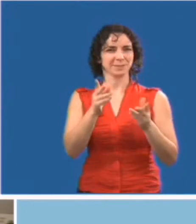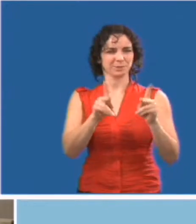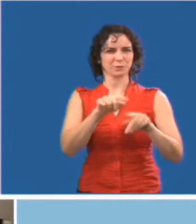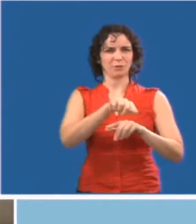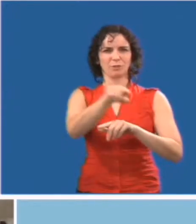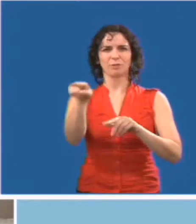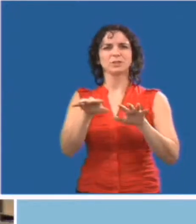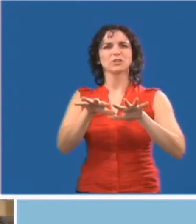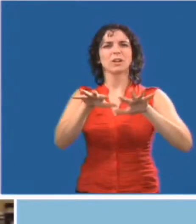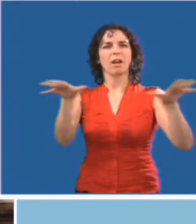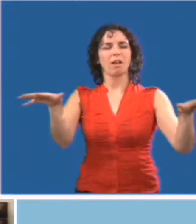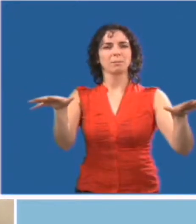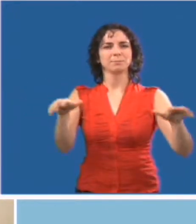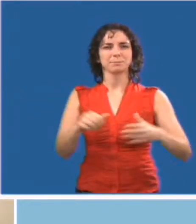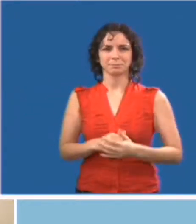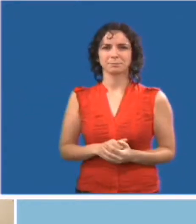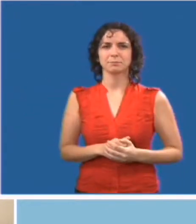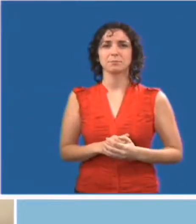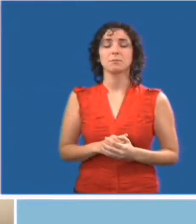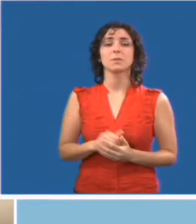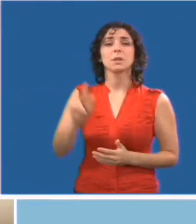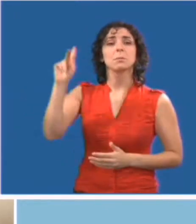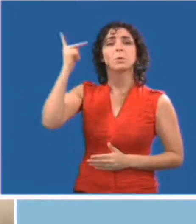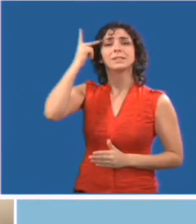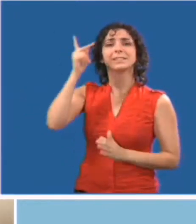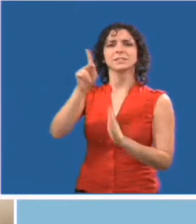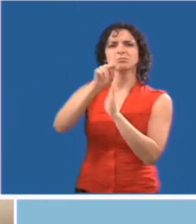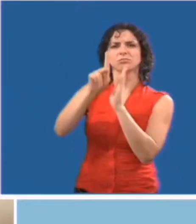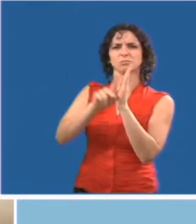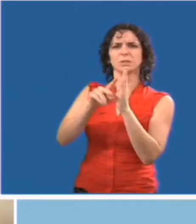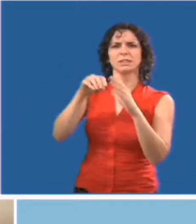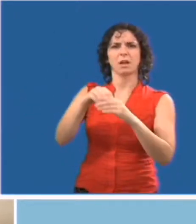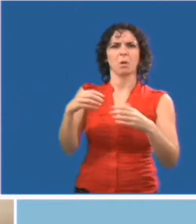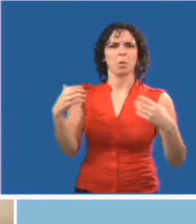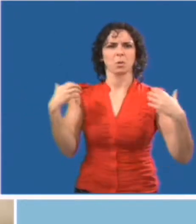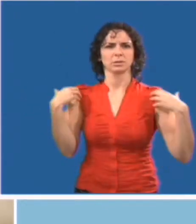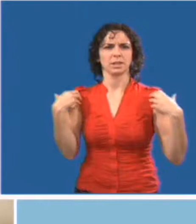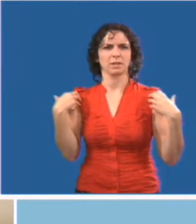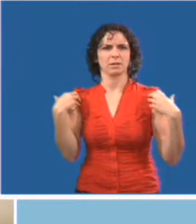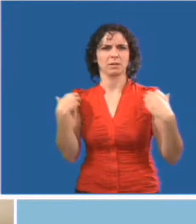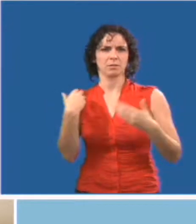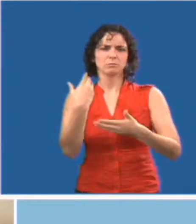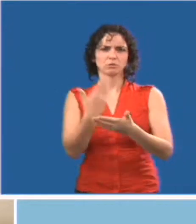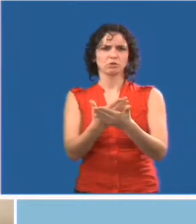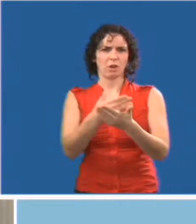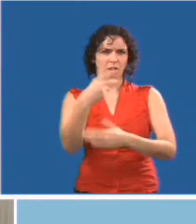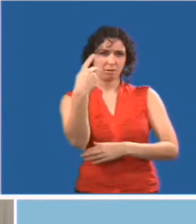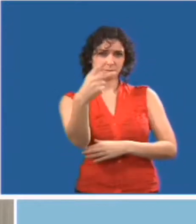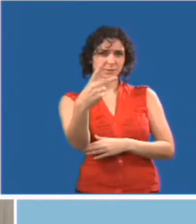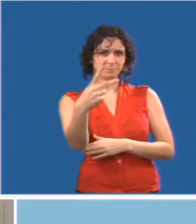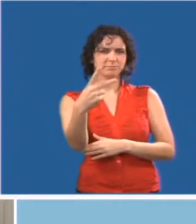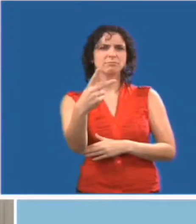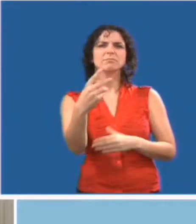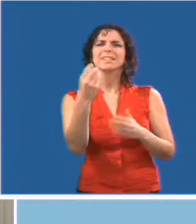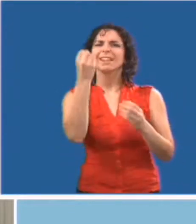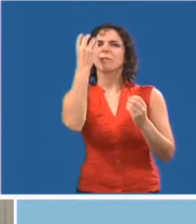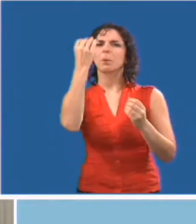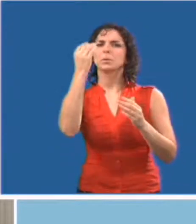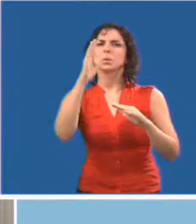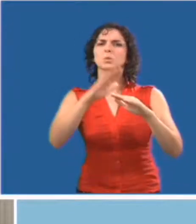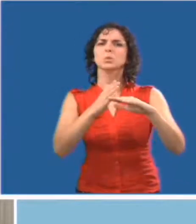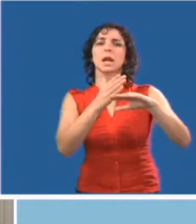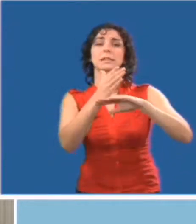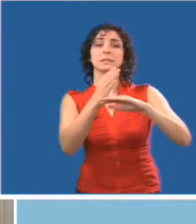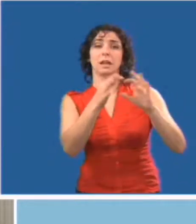de nature permanente ou temporaire. En se concentrant sur le service aux personnes handicapées, cette